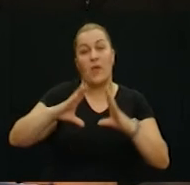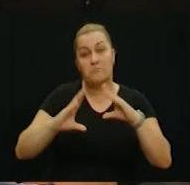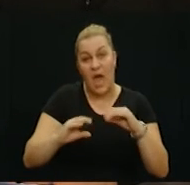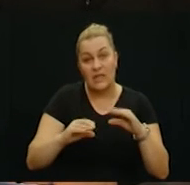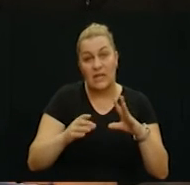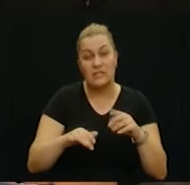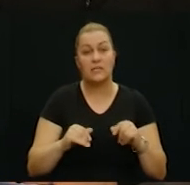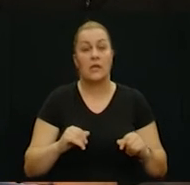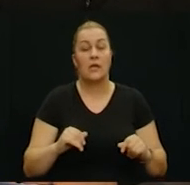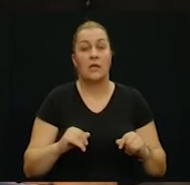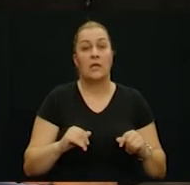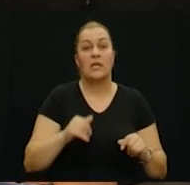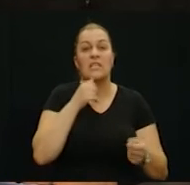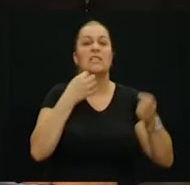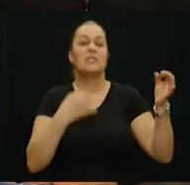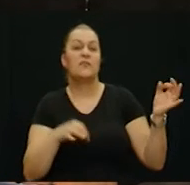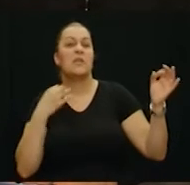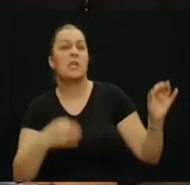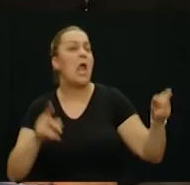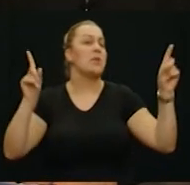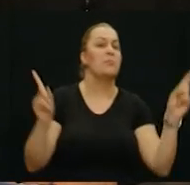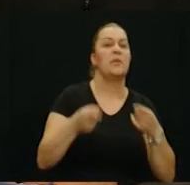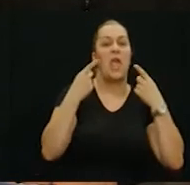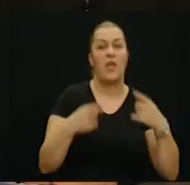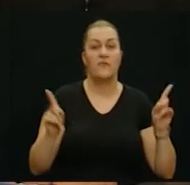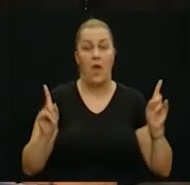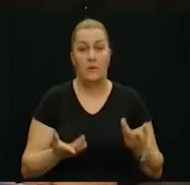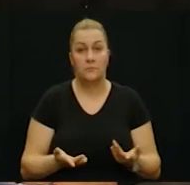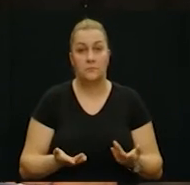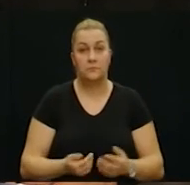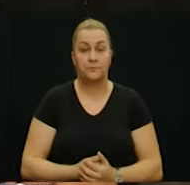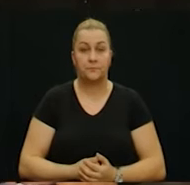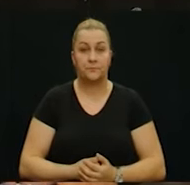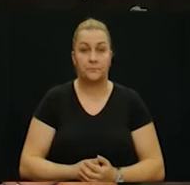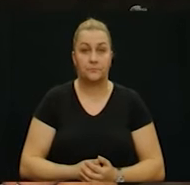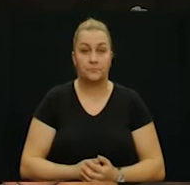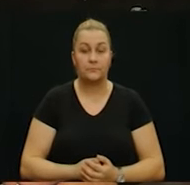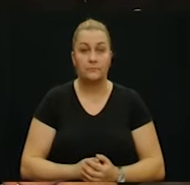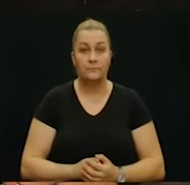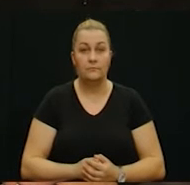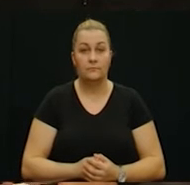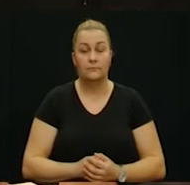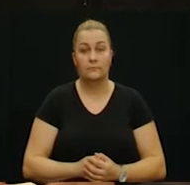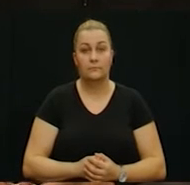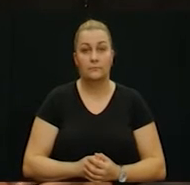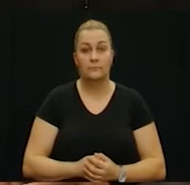madrace, krvave, prljave i svira i pjeva. Slavi. Da.